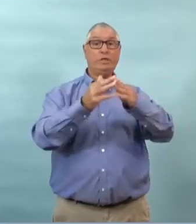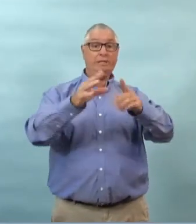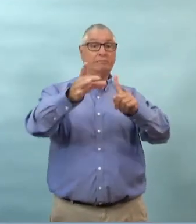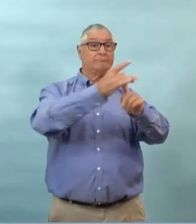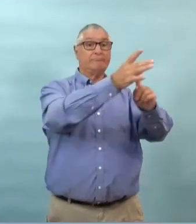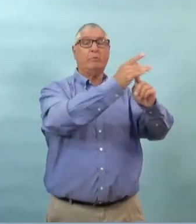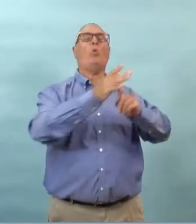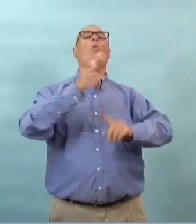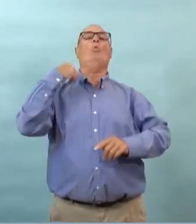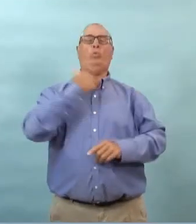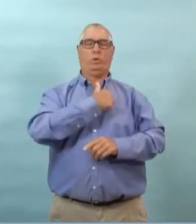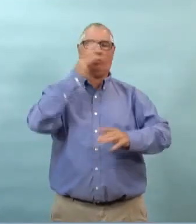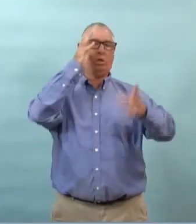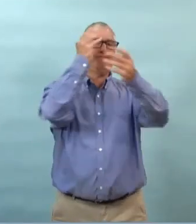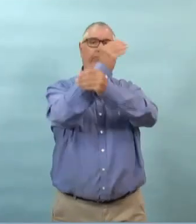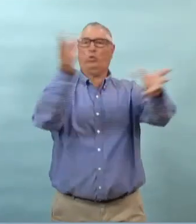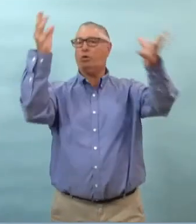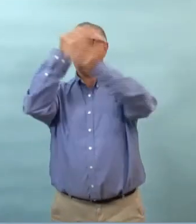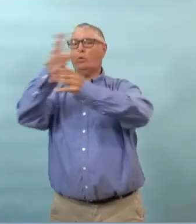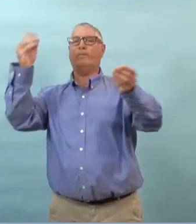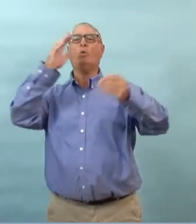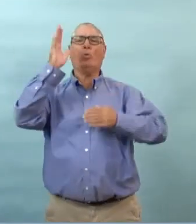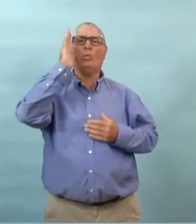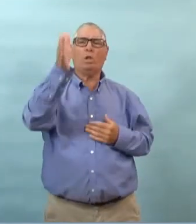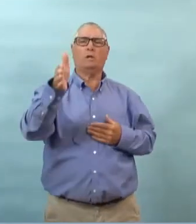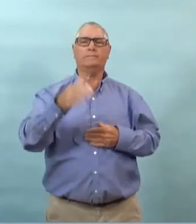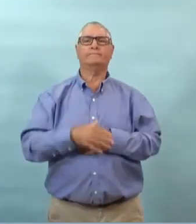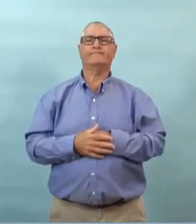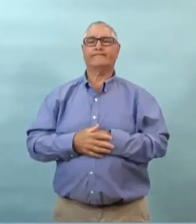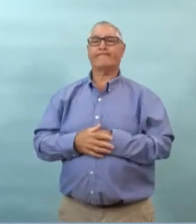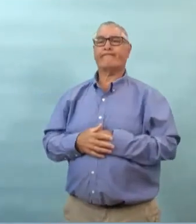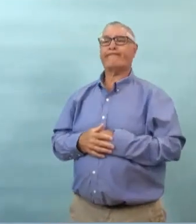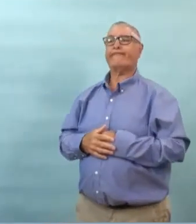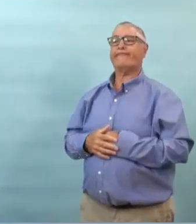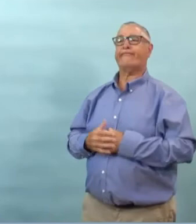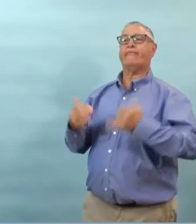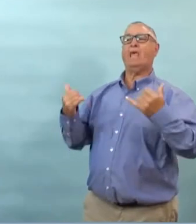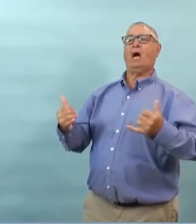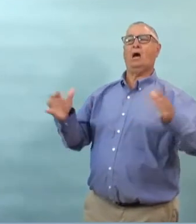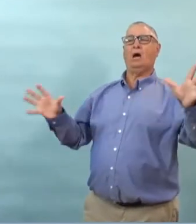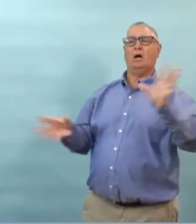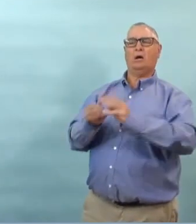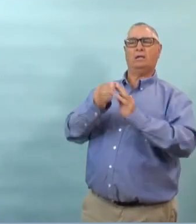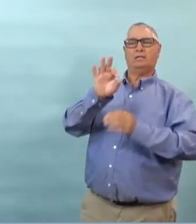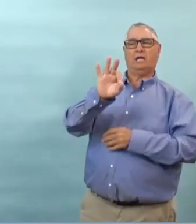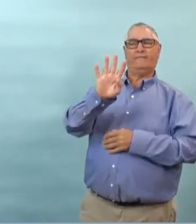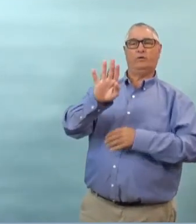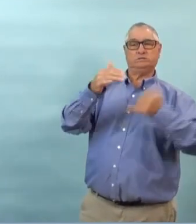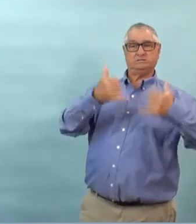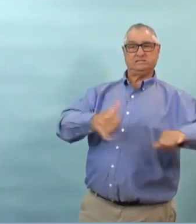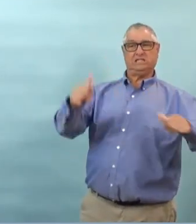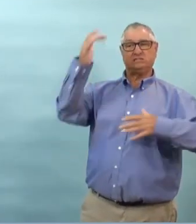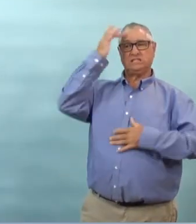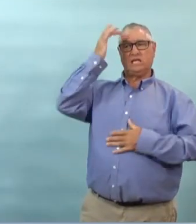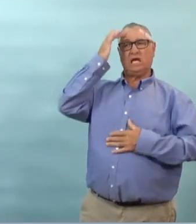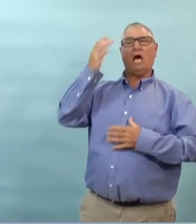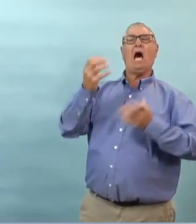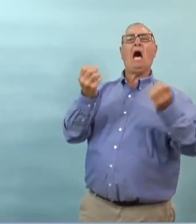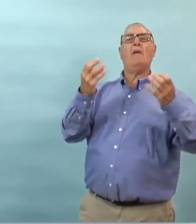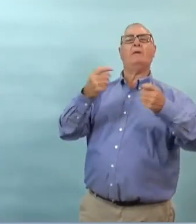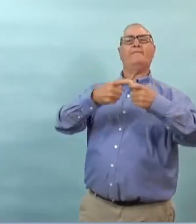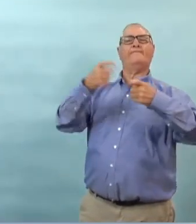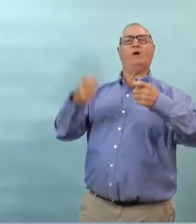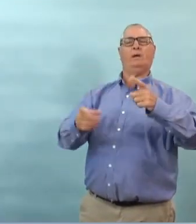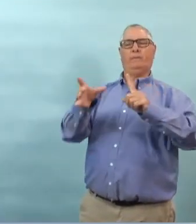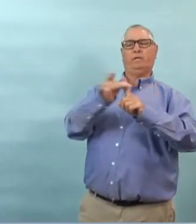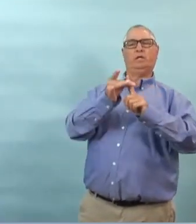immédiatement le public et si ça devenait un risque on l'identifierait immédiatement mais à l'heure actuelle ces cas actifs